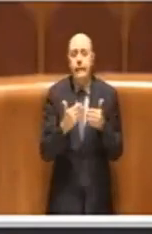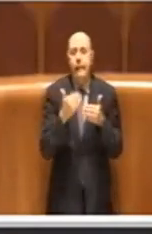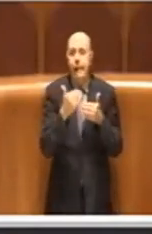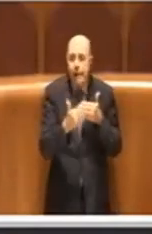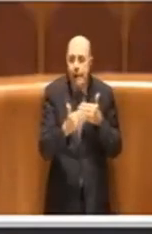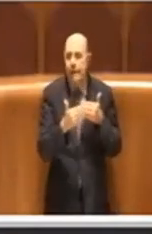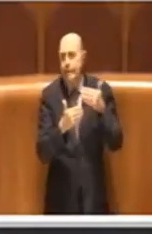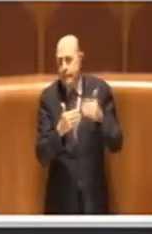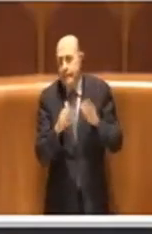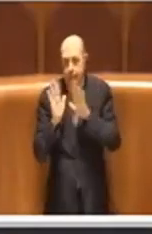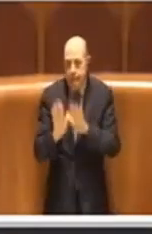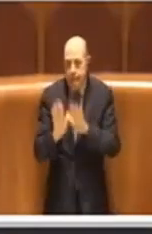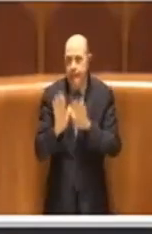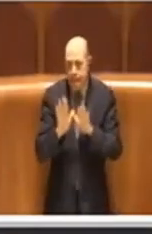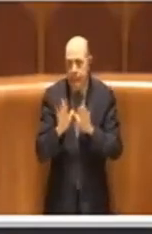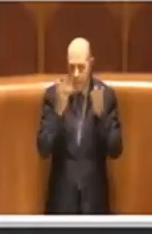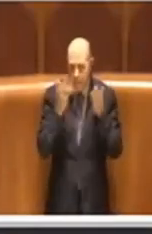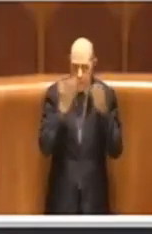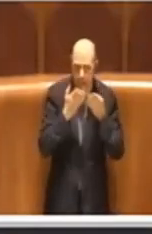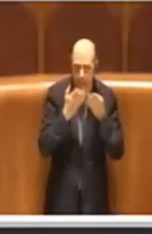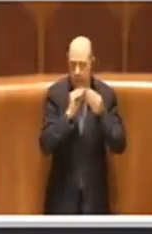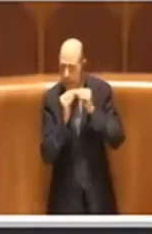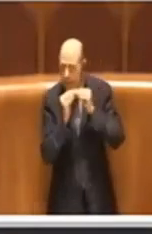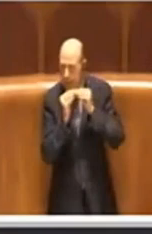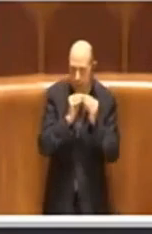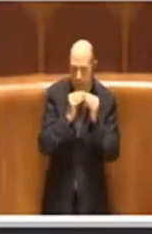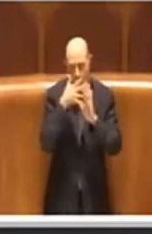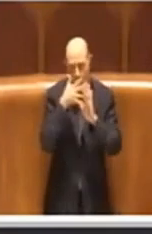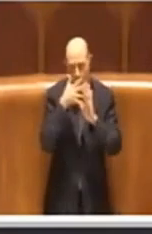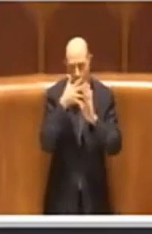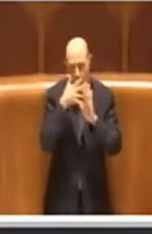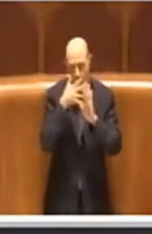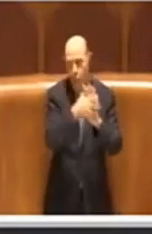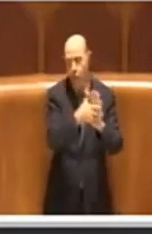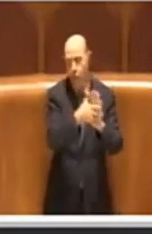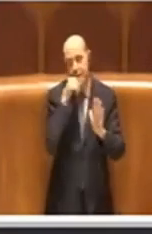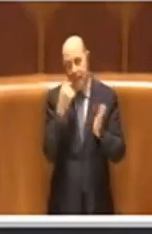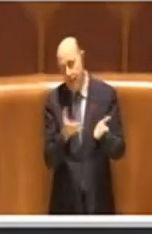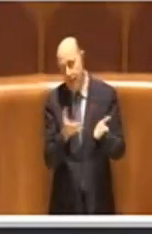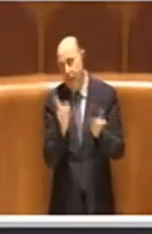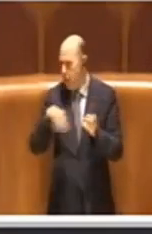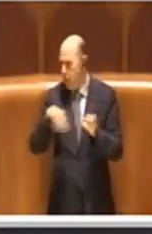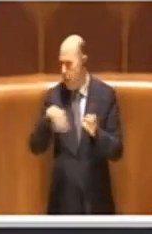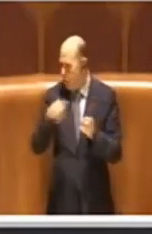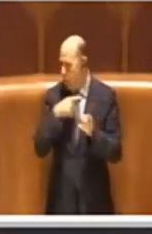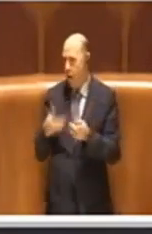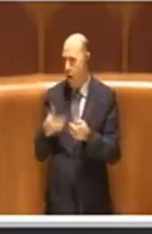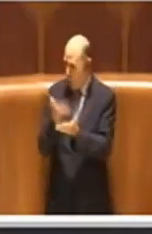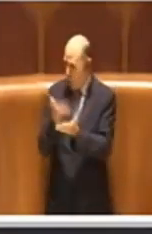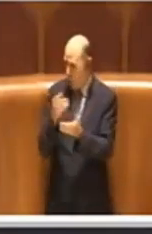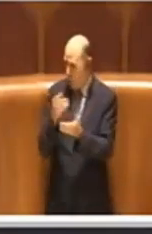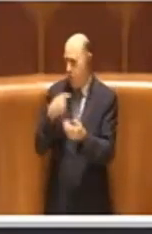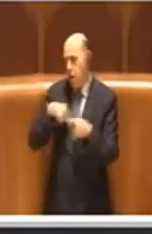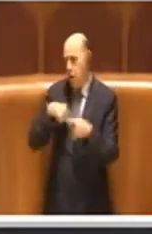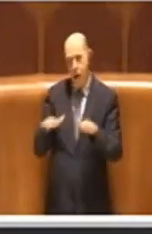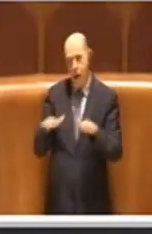meriti dei necessari approfondimenti. Quindi ci asteremo a questa mozione e